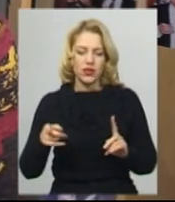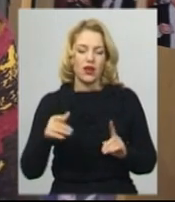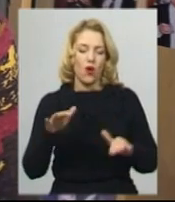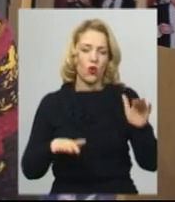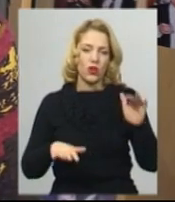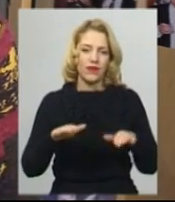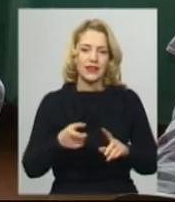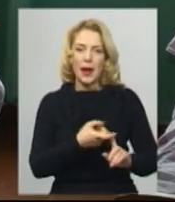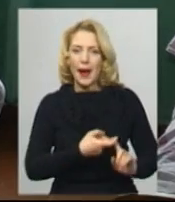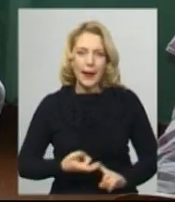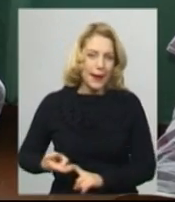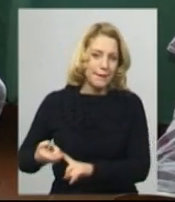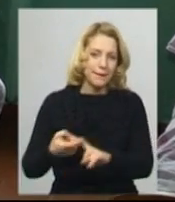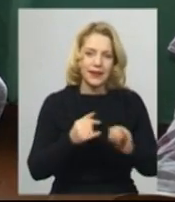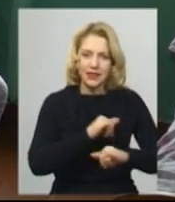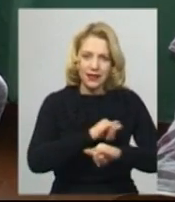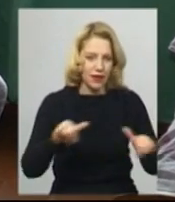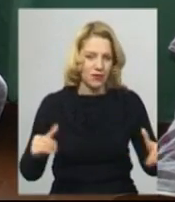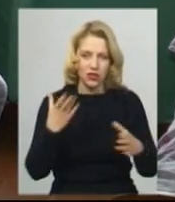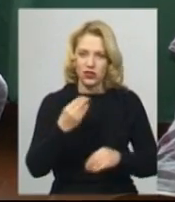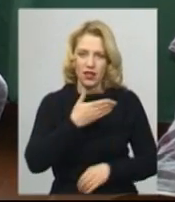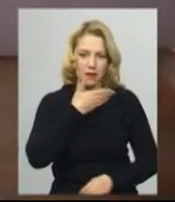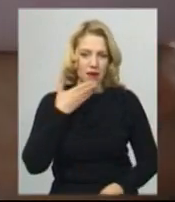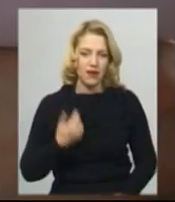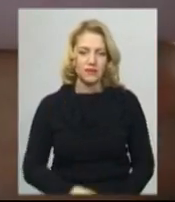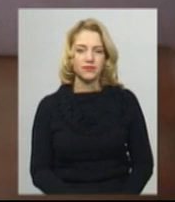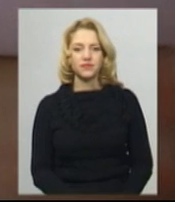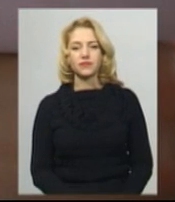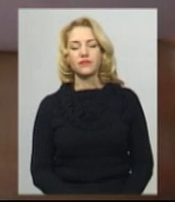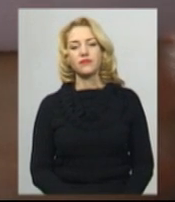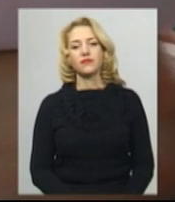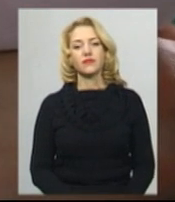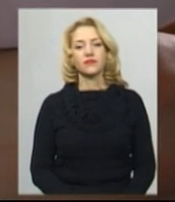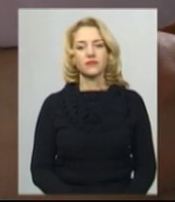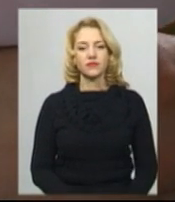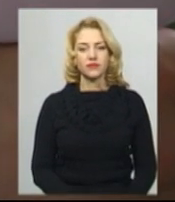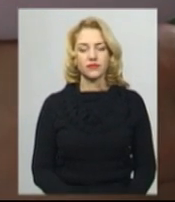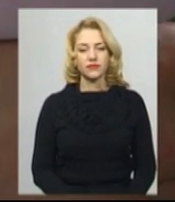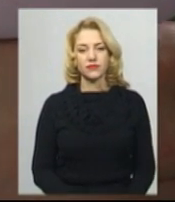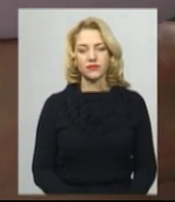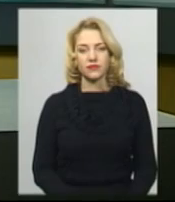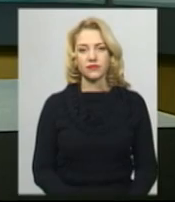нема. Тетяна Ворожцова, Олександр Горішевський. Новини на Суспільному. Хмельницький.